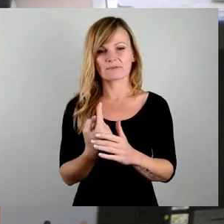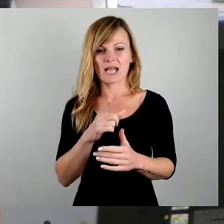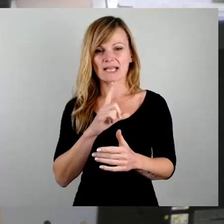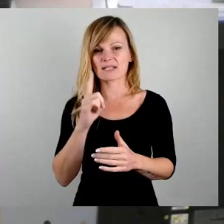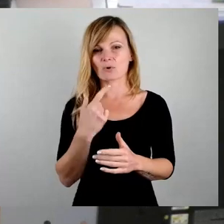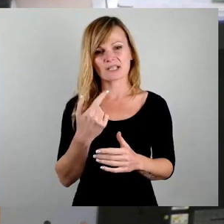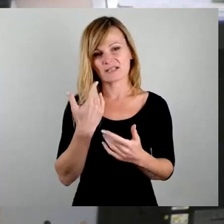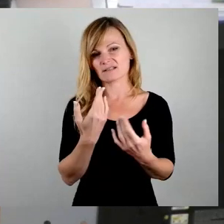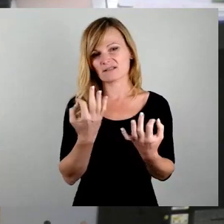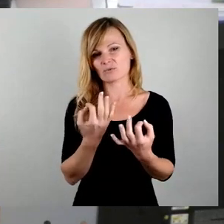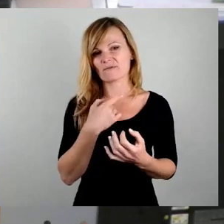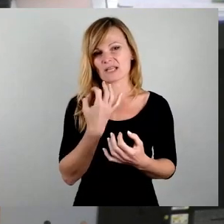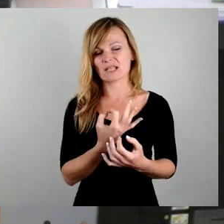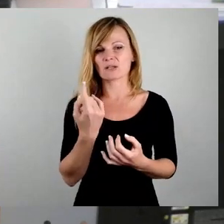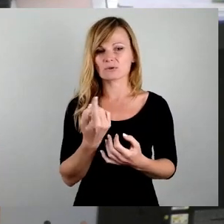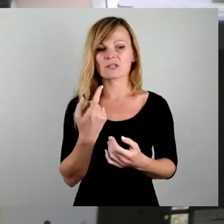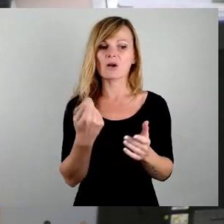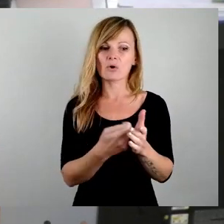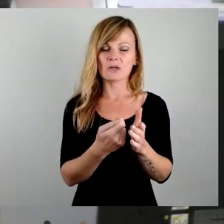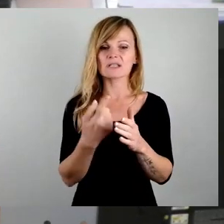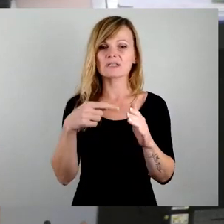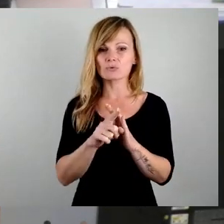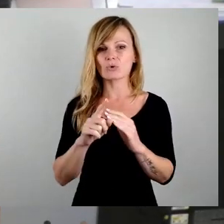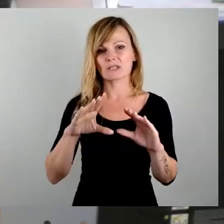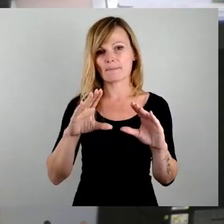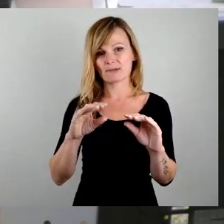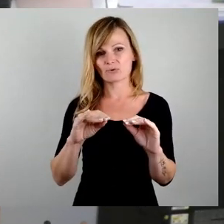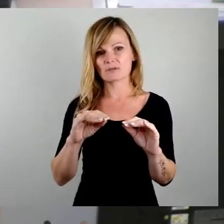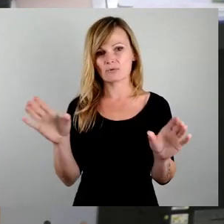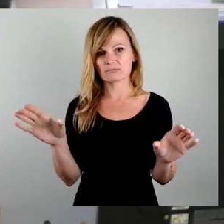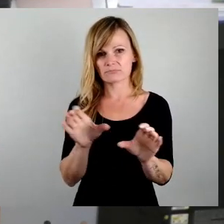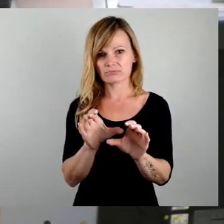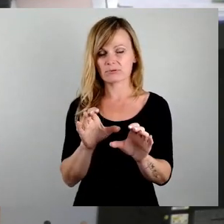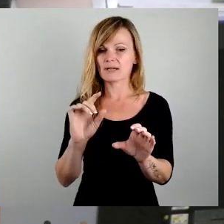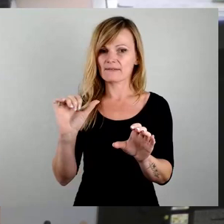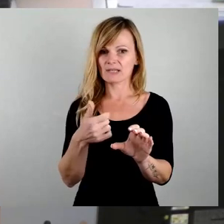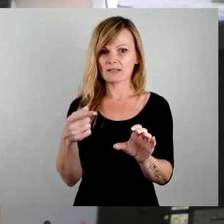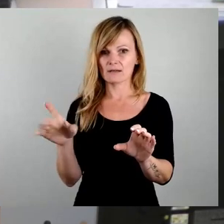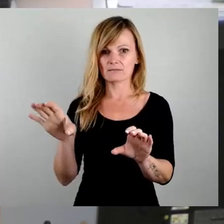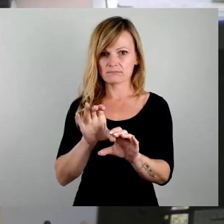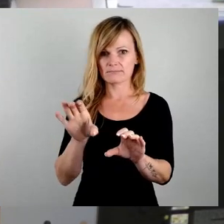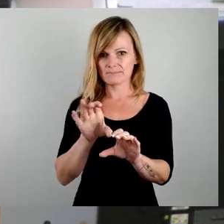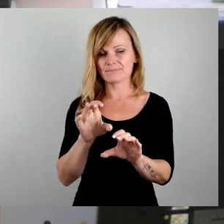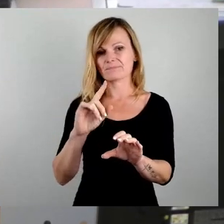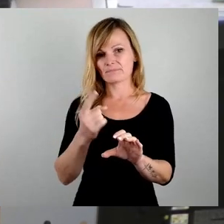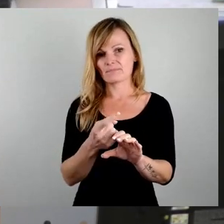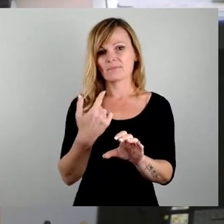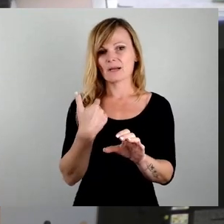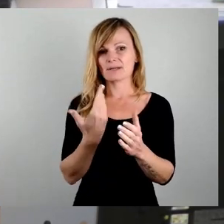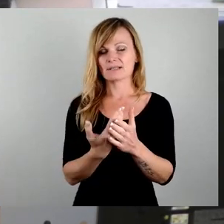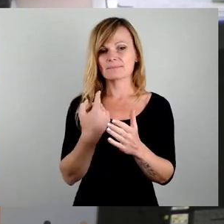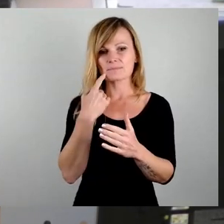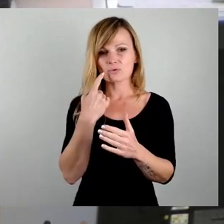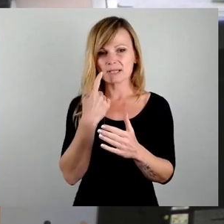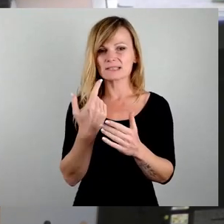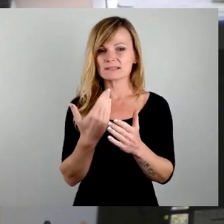durch die Nutzung einspielbar sein. In dem Falle muss man aber halt trotzdem diesen Infrastrukturcharakter betonen. Das ist ein sehr langfristiges